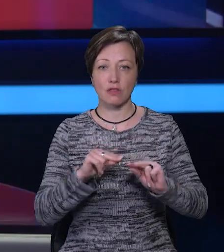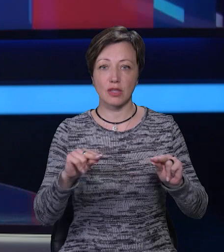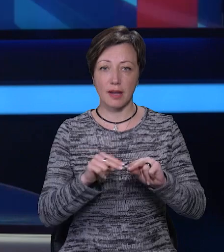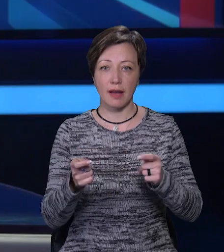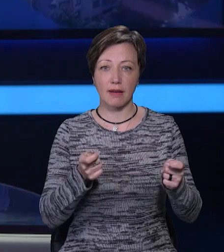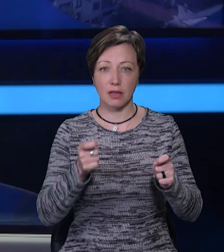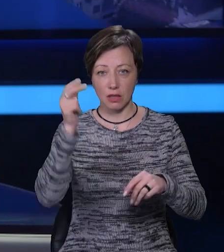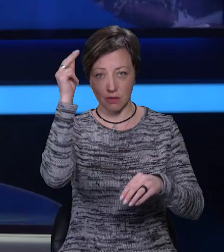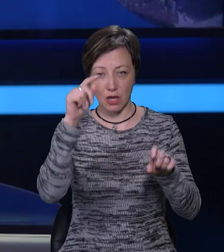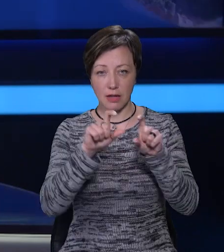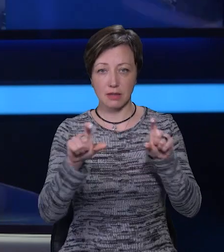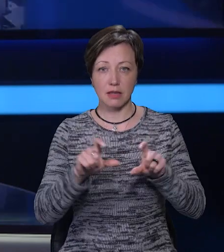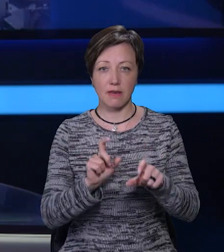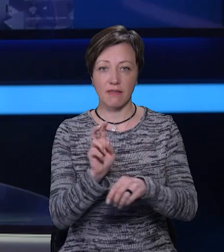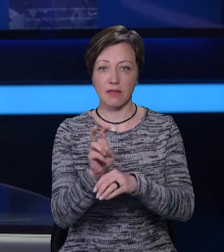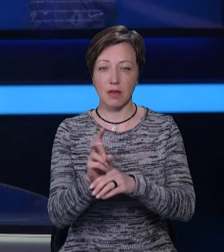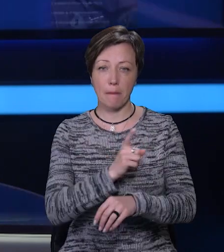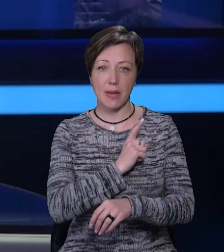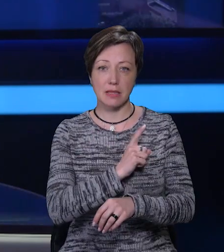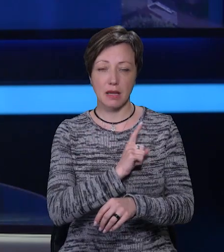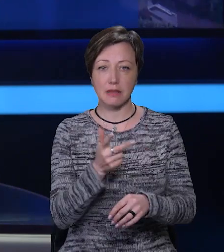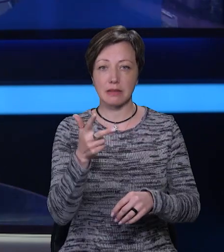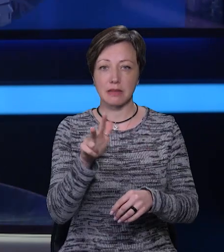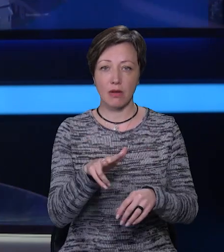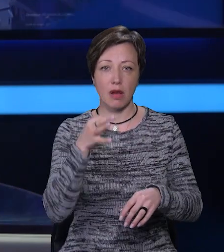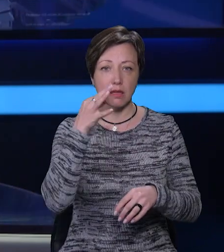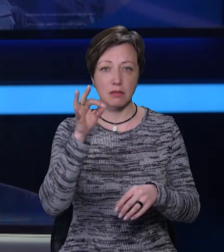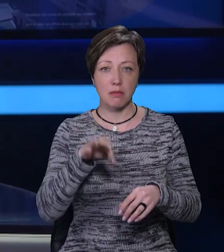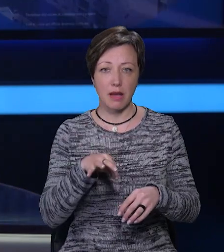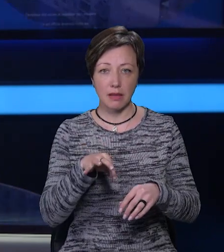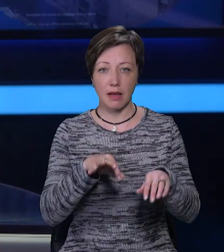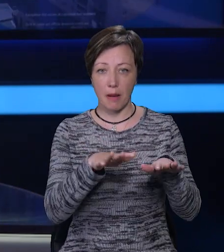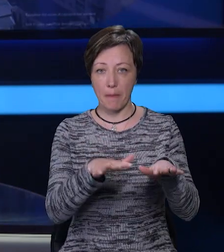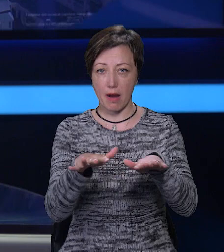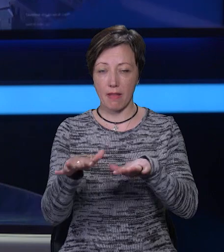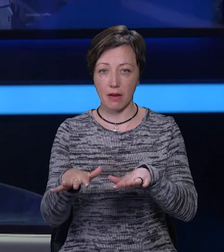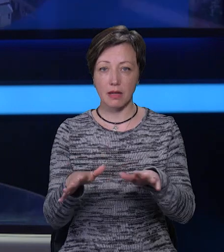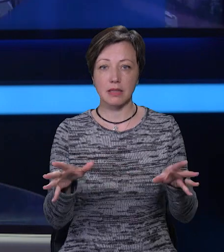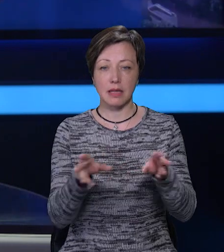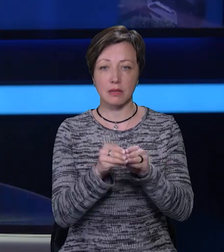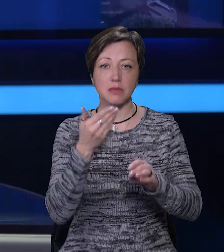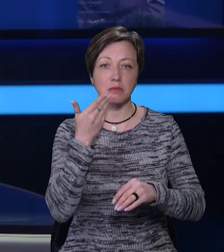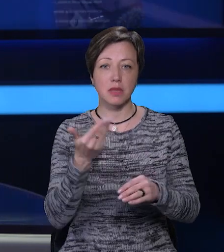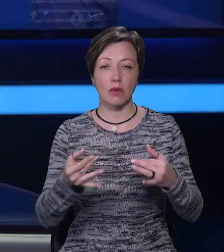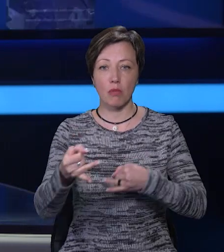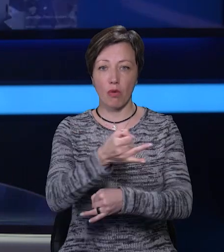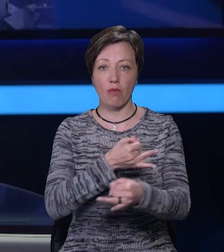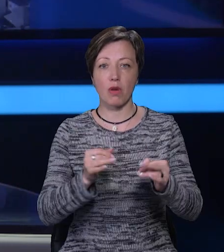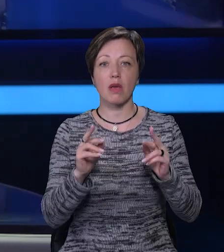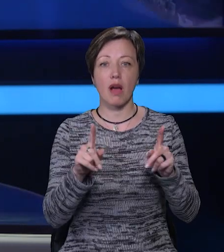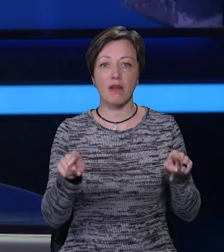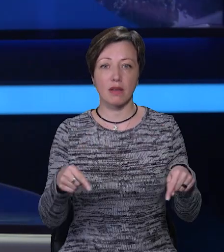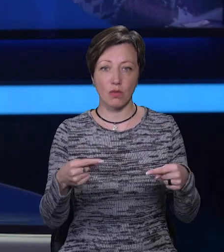керівники навчальних закладів відвідали майстерки на трьох експертних паралелях. Зокрема, разом зі спікерами обговорювали, як